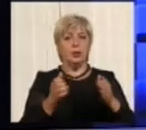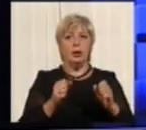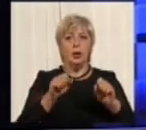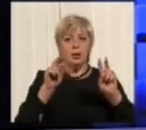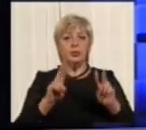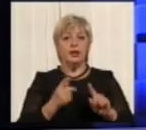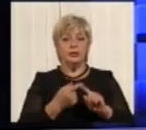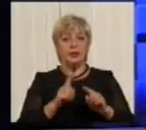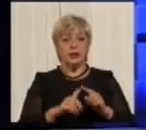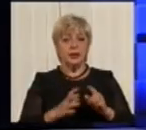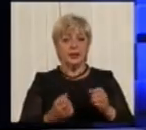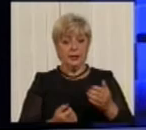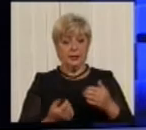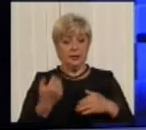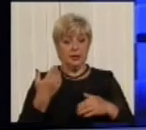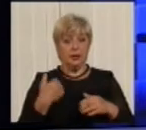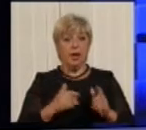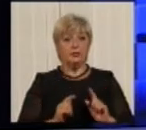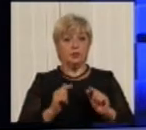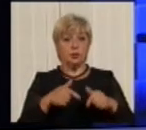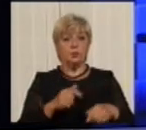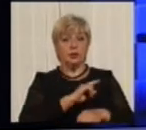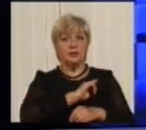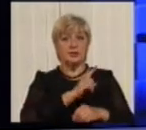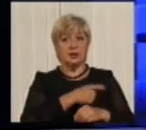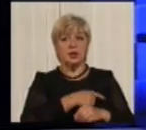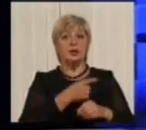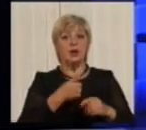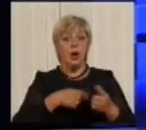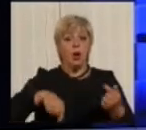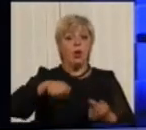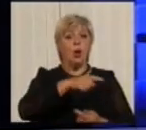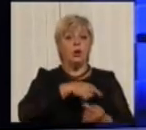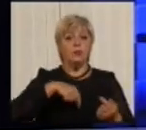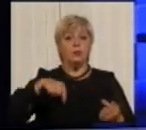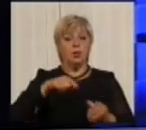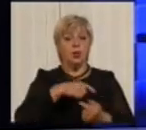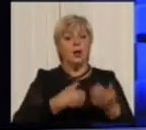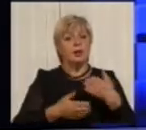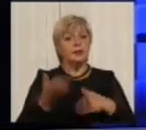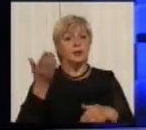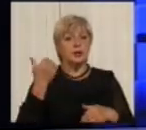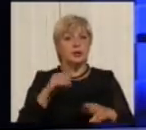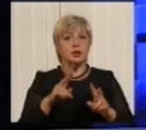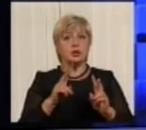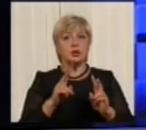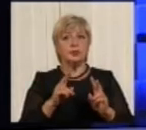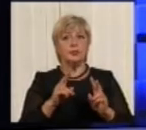не так давно в силу стосовно кругового руху. Раніше, як, наскільки мені знаю,